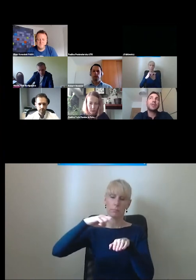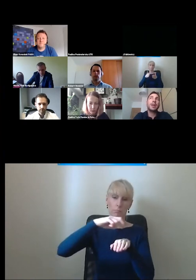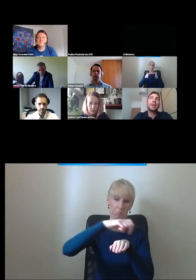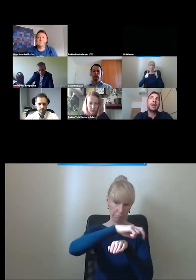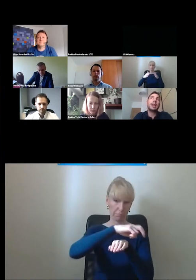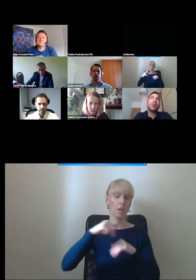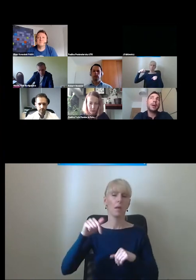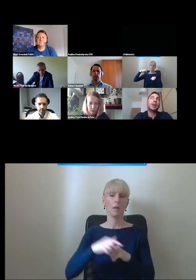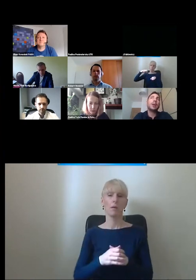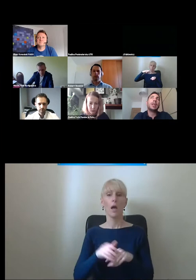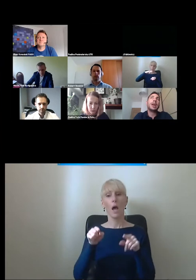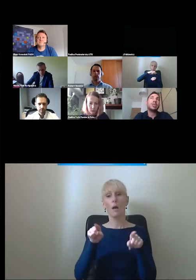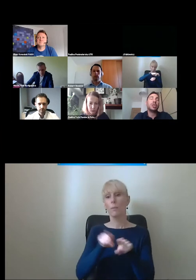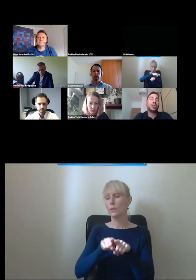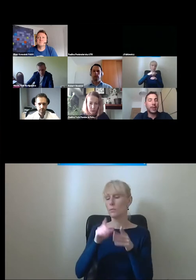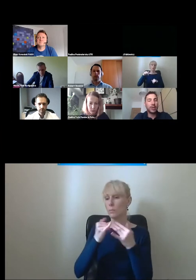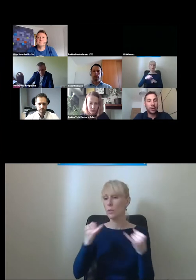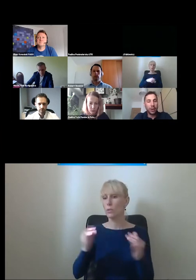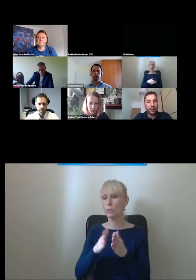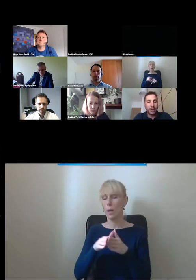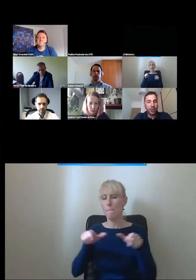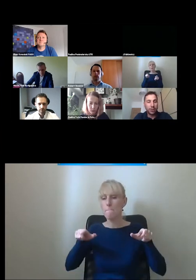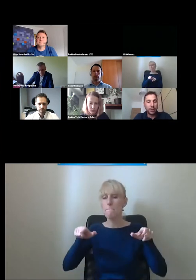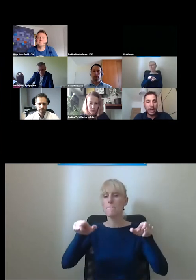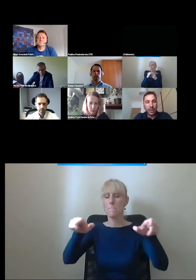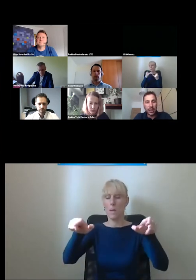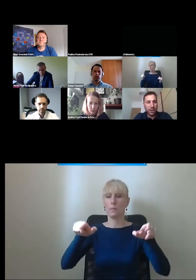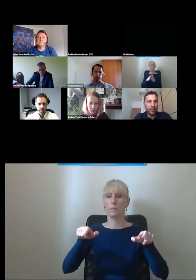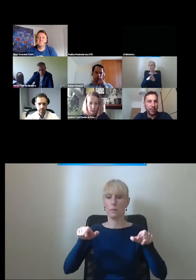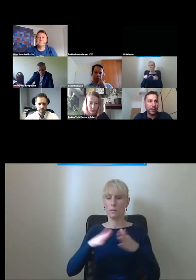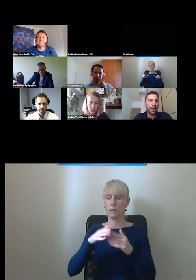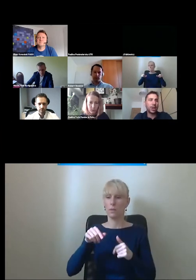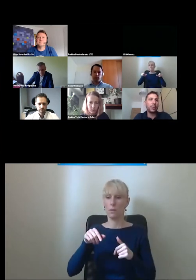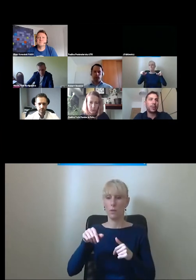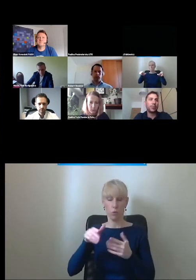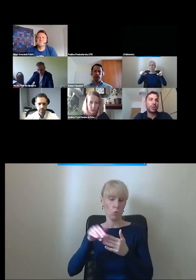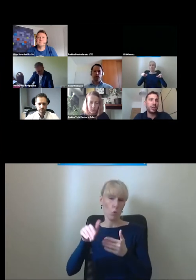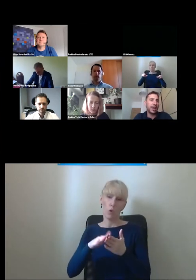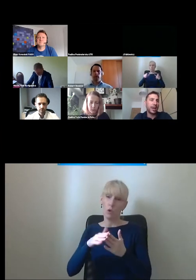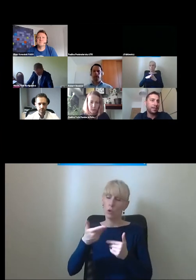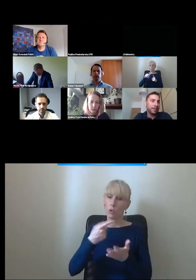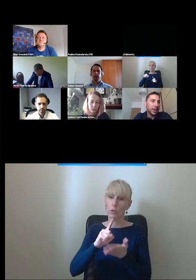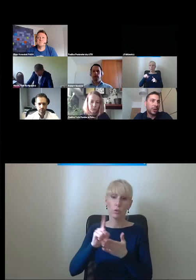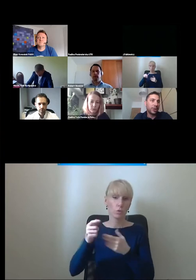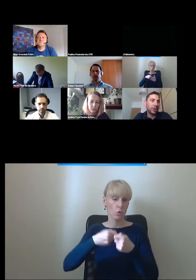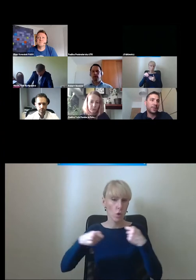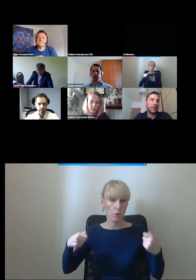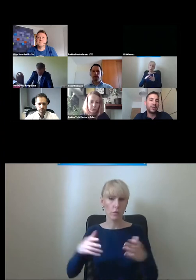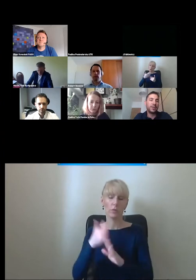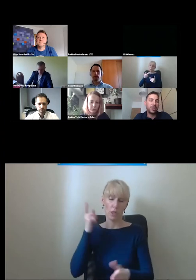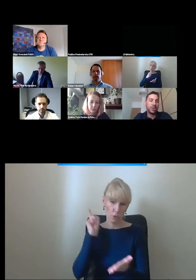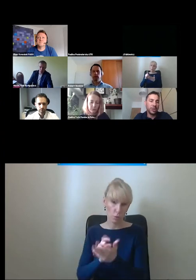skrzyżowania, bo mamy raczej szerokie pasy drogowe przy tych ulicach i raczej nie mamy takiego problemu, że się nie da tych